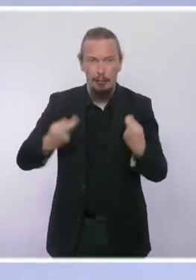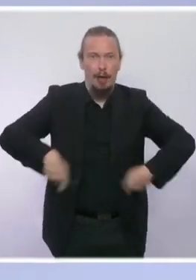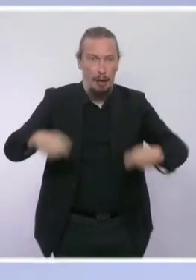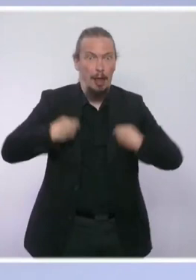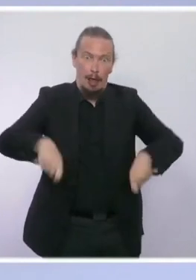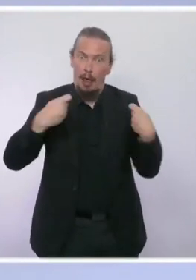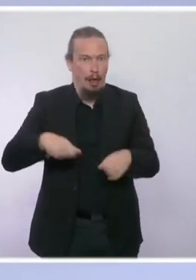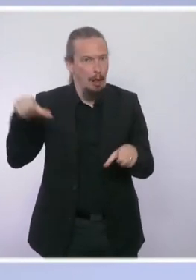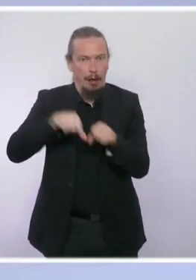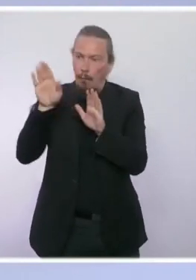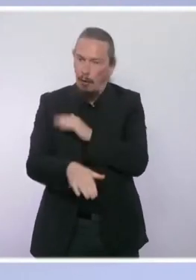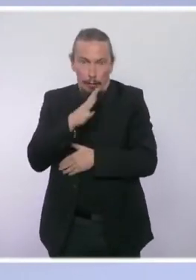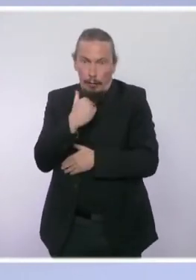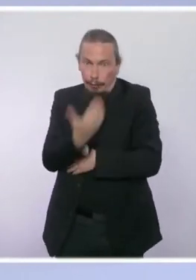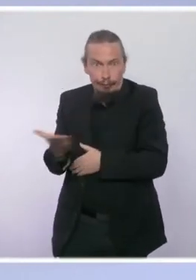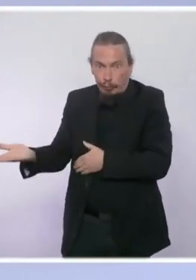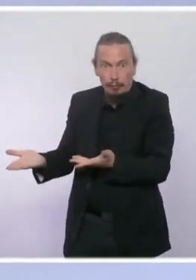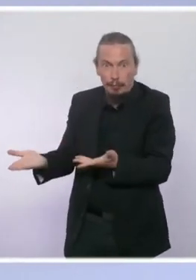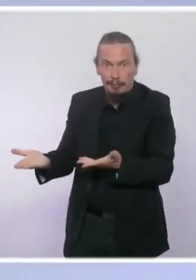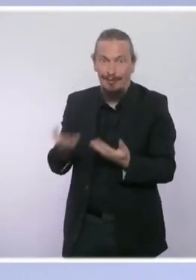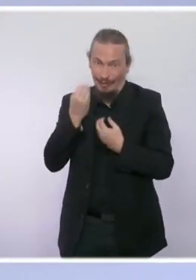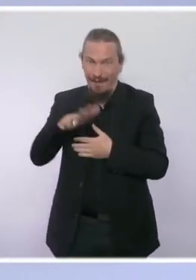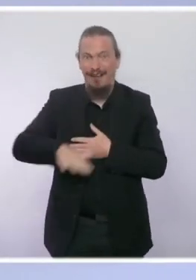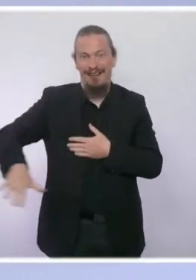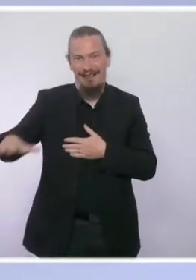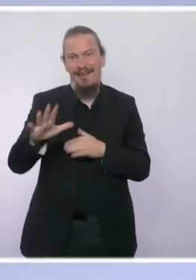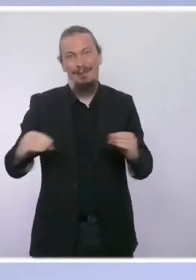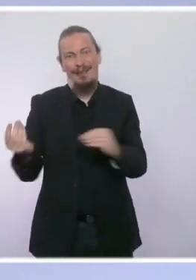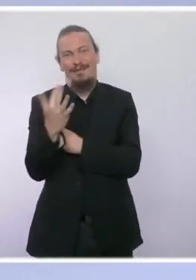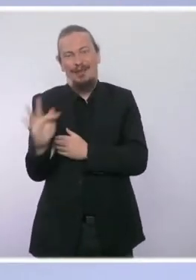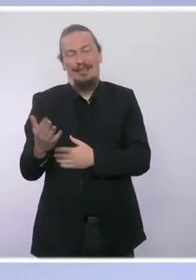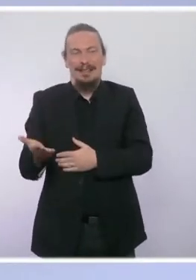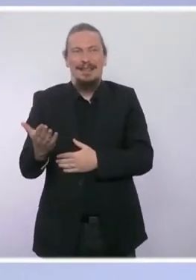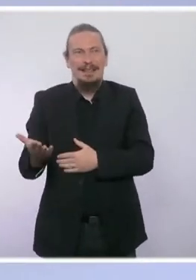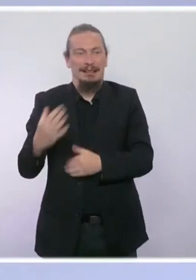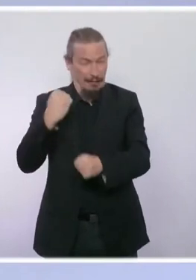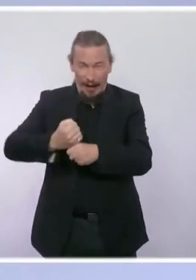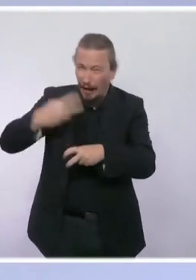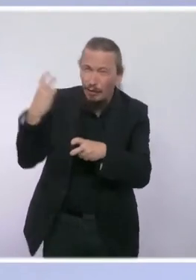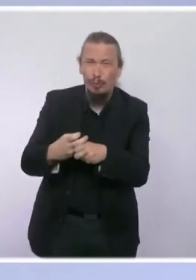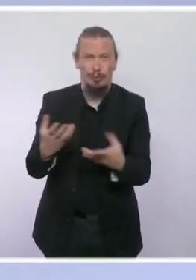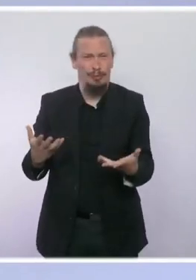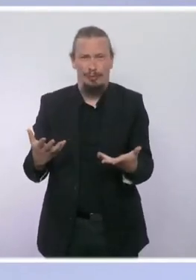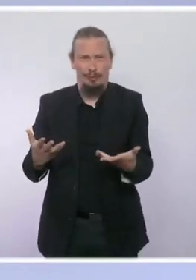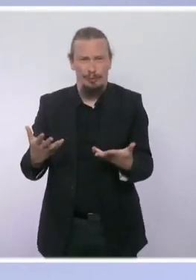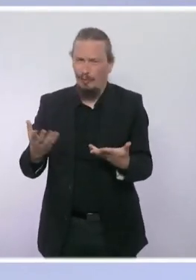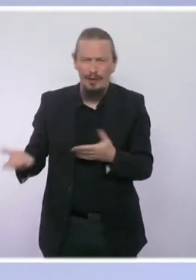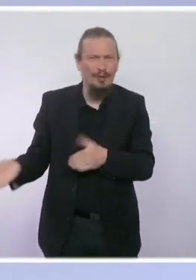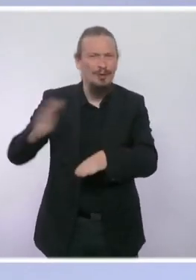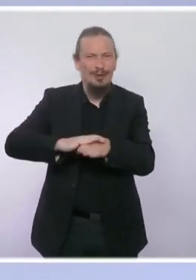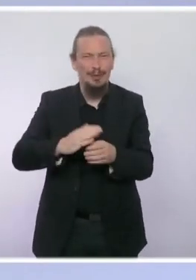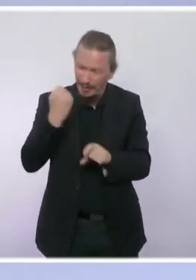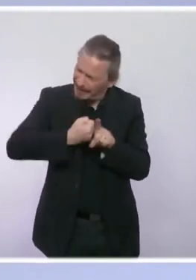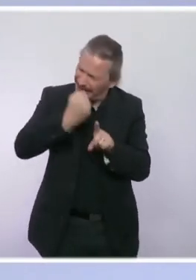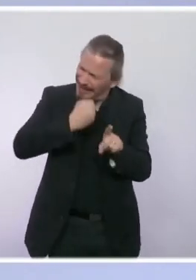incompressible de carburant. Et ce sont souvent des Français, d'ailleurs, qui travaillent dur pour une rémunération,